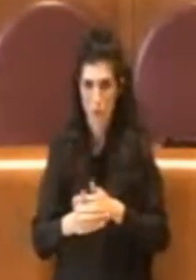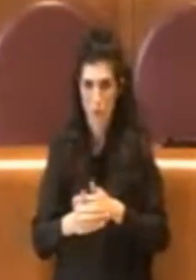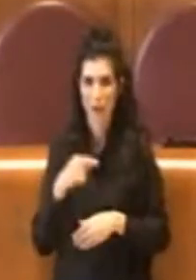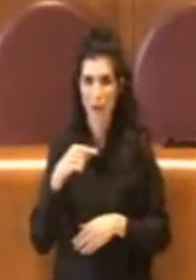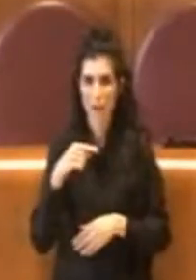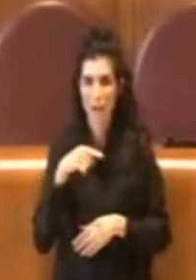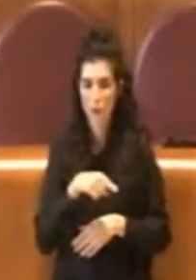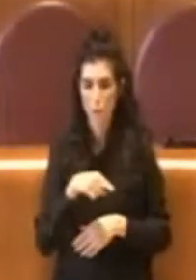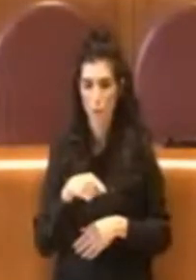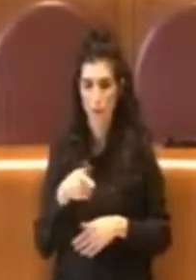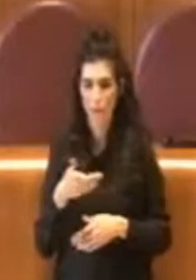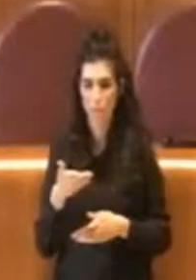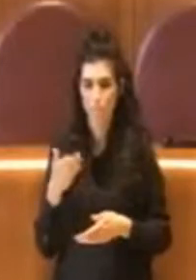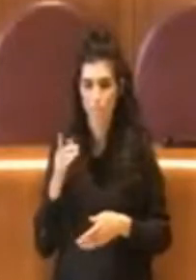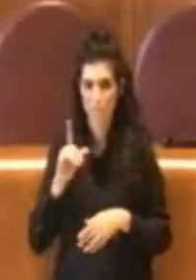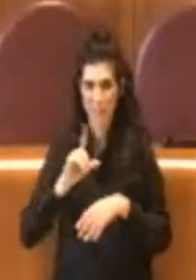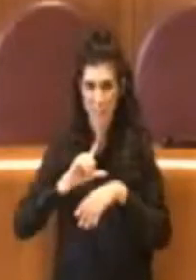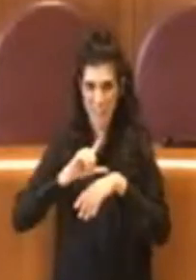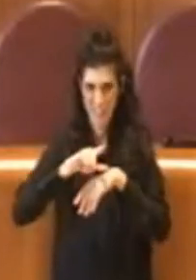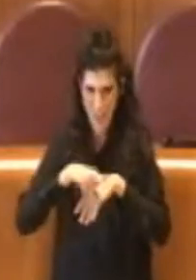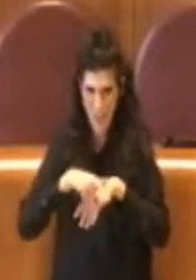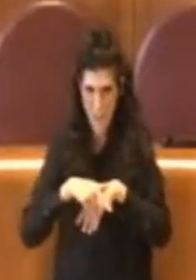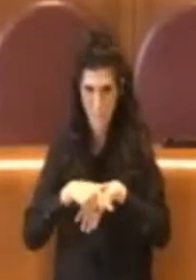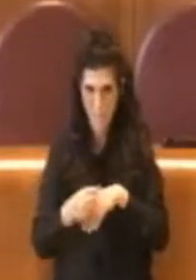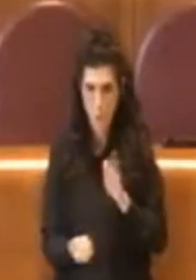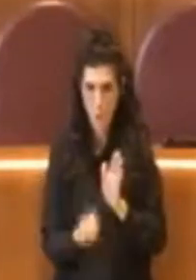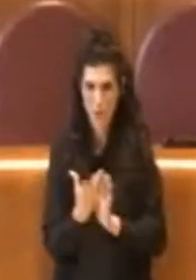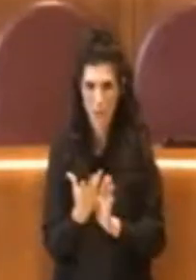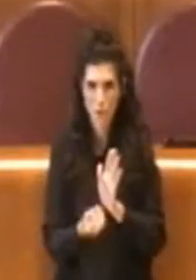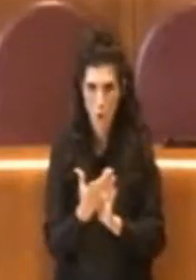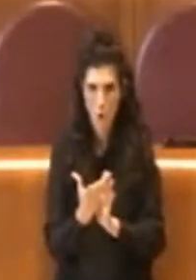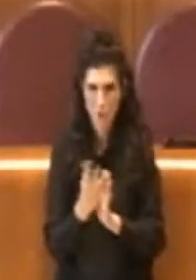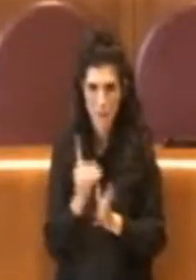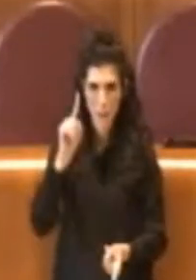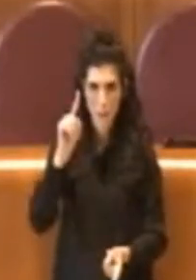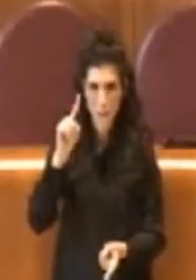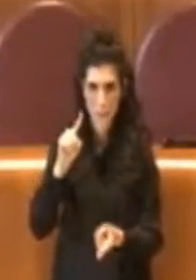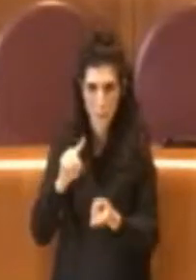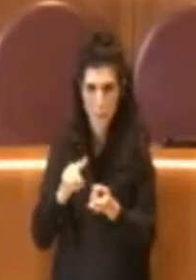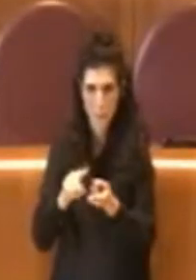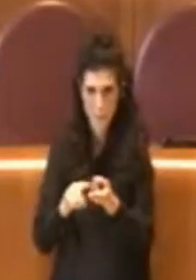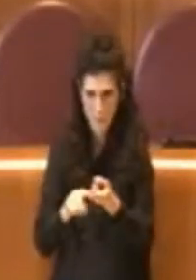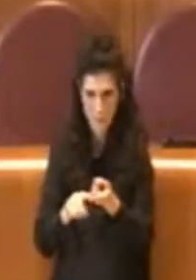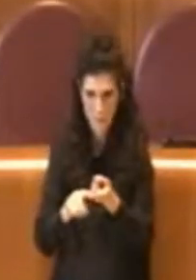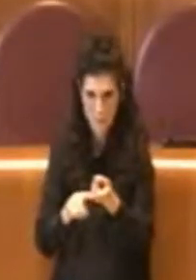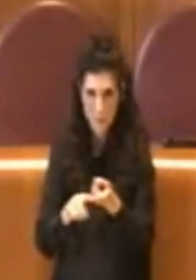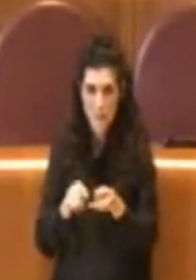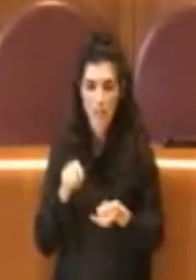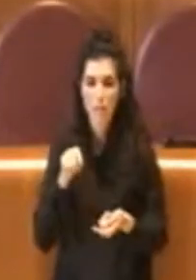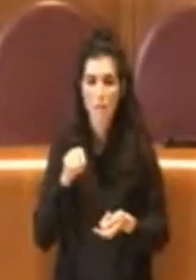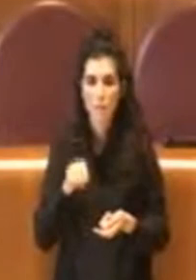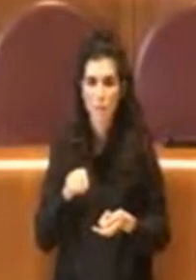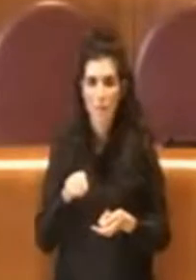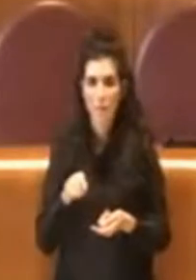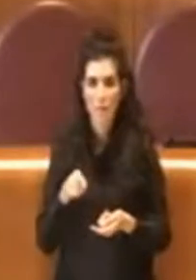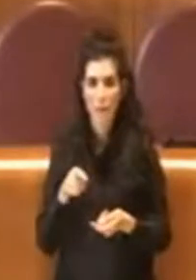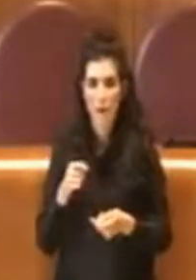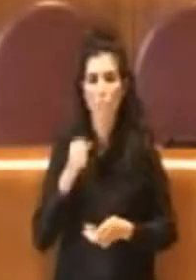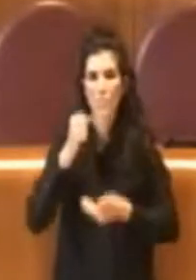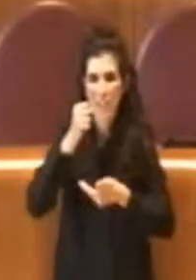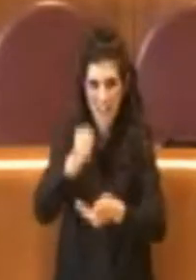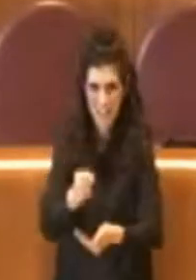fondo che nel tempo consumavano risorse dei cittadini, assumere personale anche con procedure